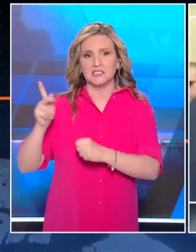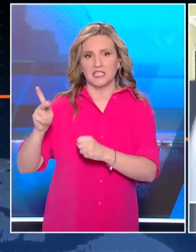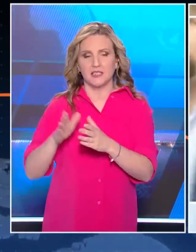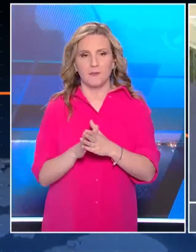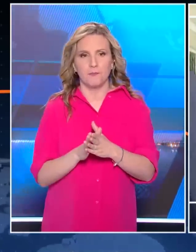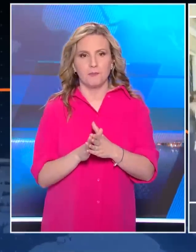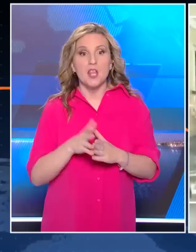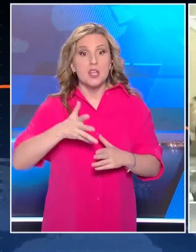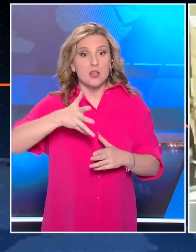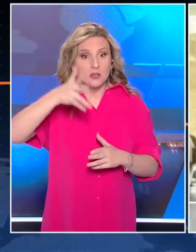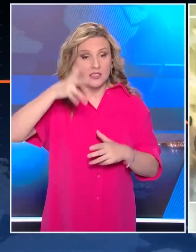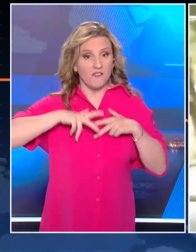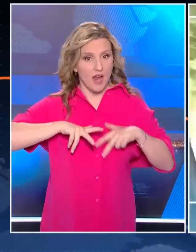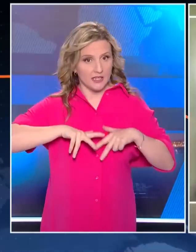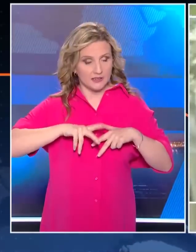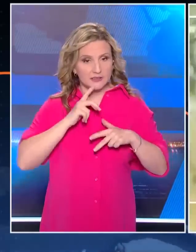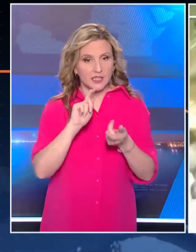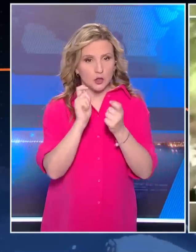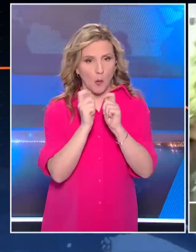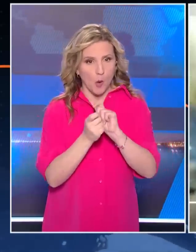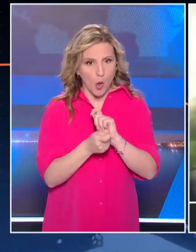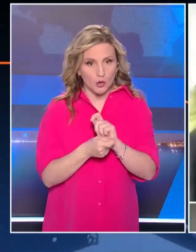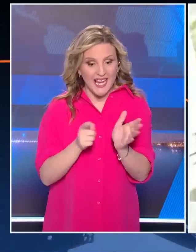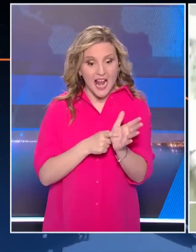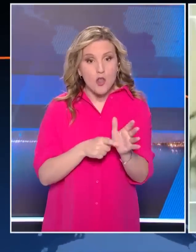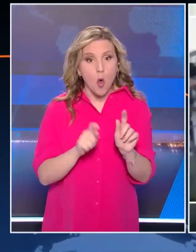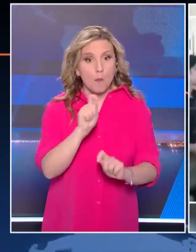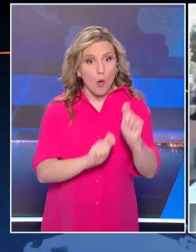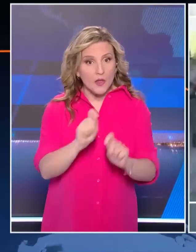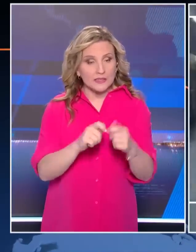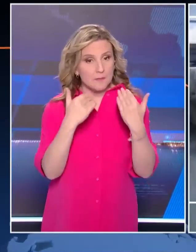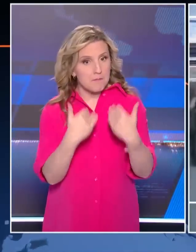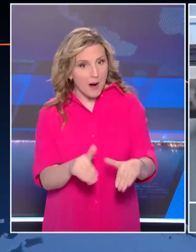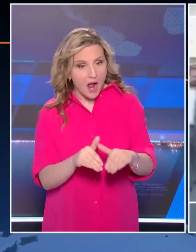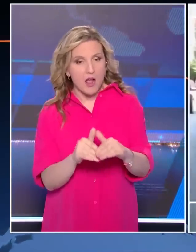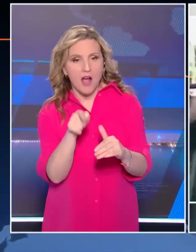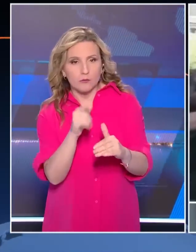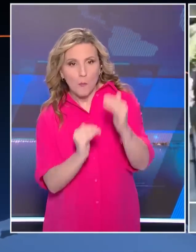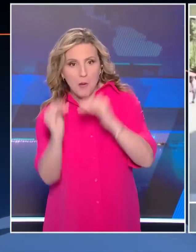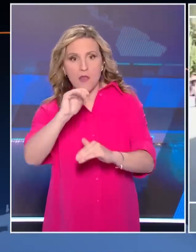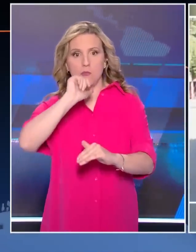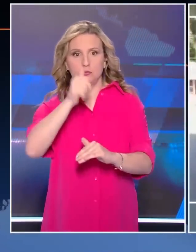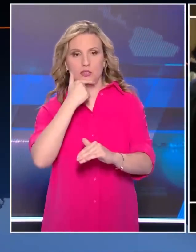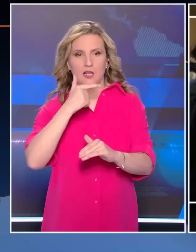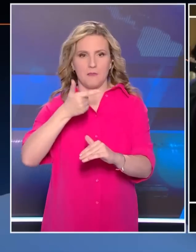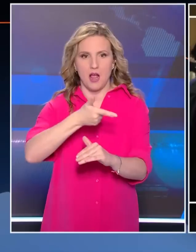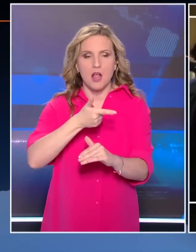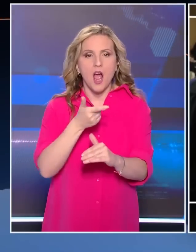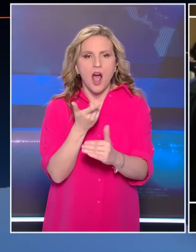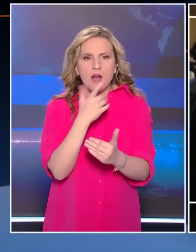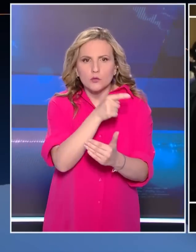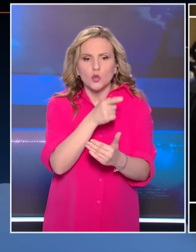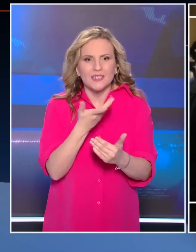μια τροπολογία η οποία υπερβαίνει το Σύνταγμα. Μέσα από αυτή τη